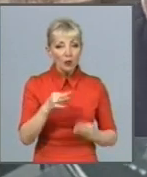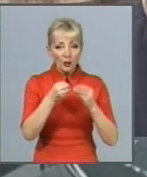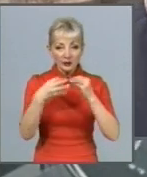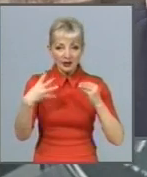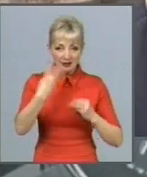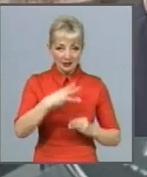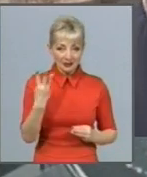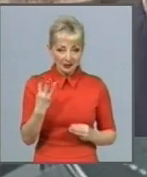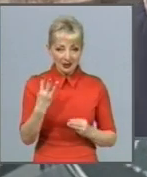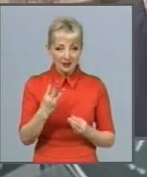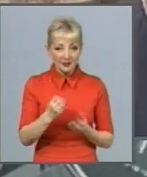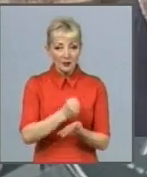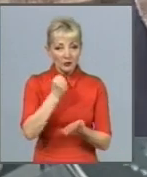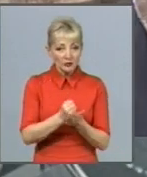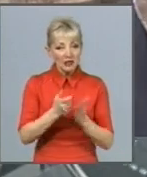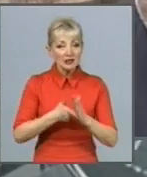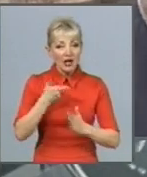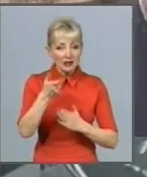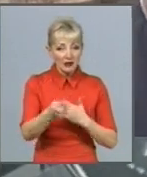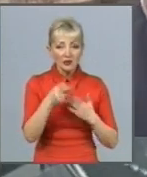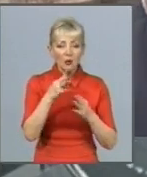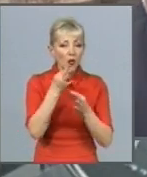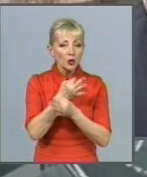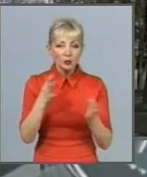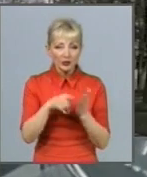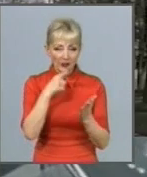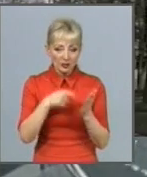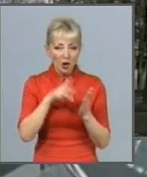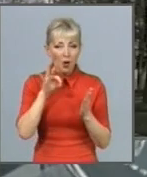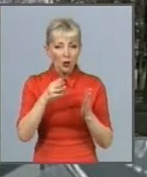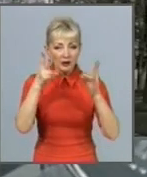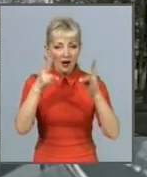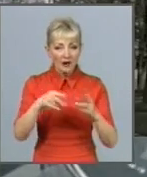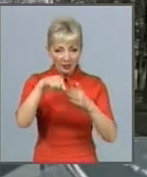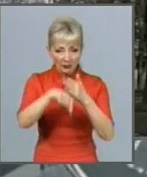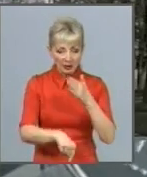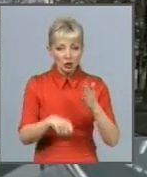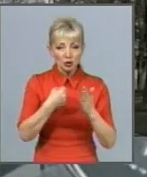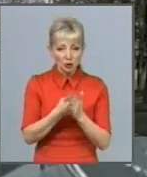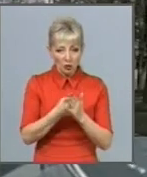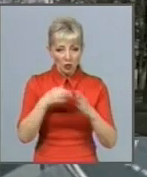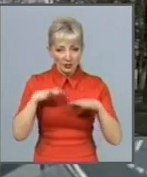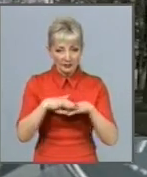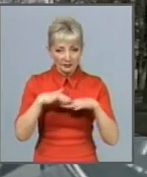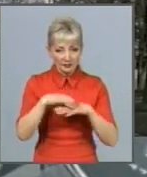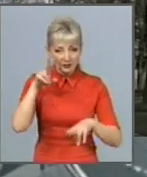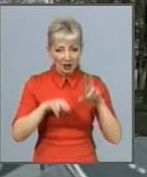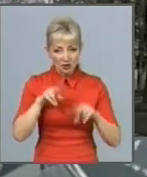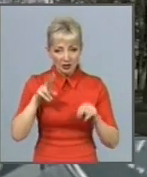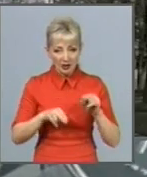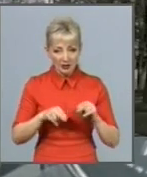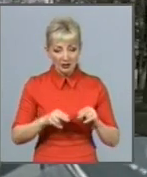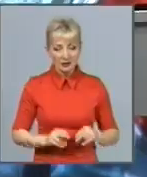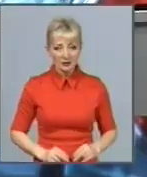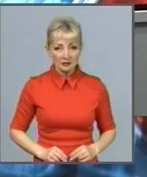заявки по будь-яким питанням, від аварії в підвалі до начислення. Яна Читиніна, Ілля Колтунов та Віктор Зврачов, Харківське